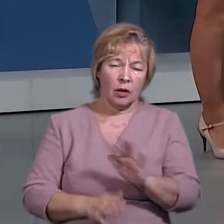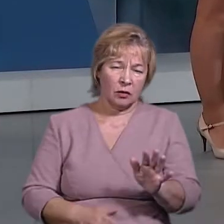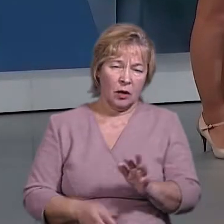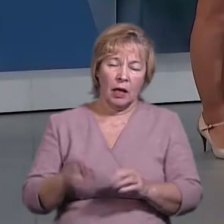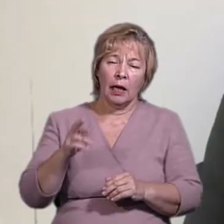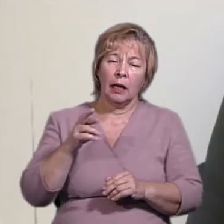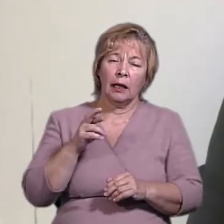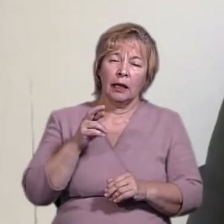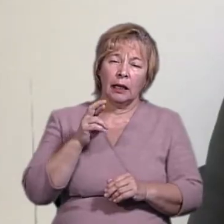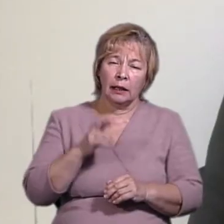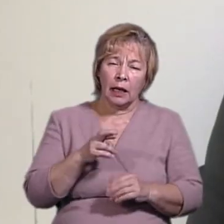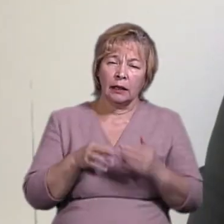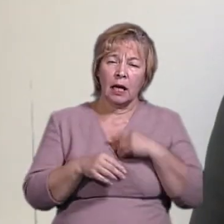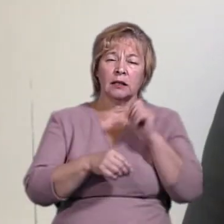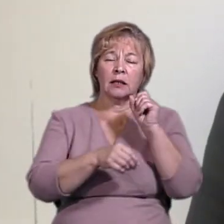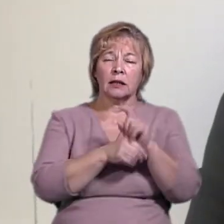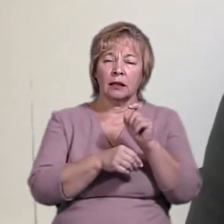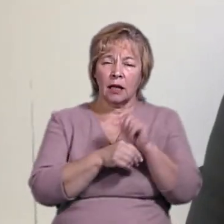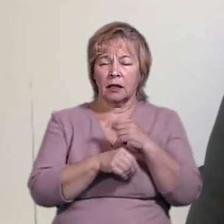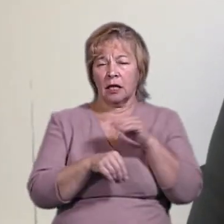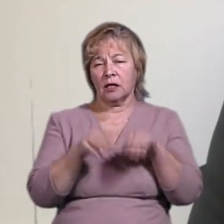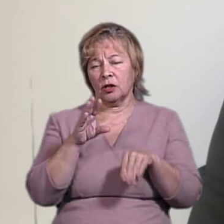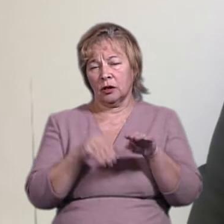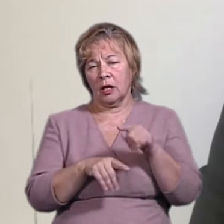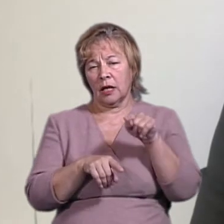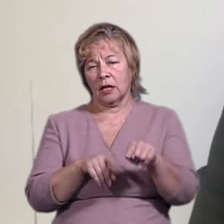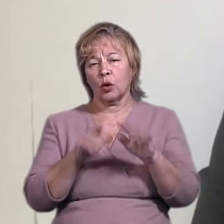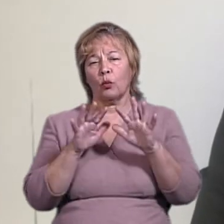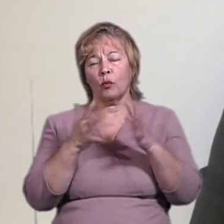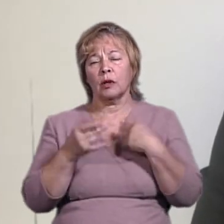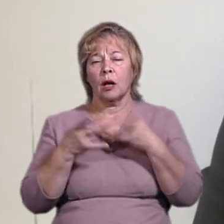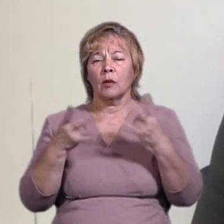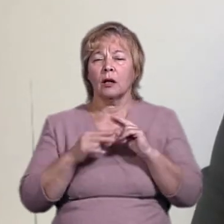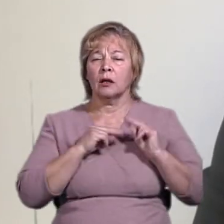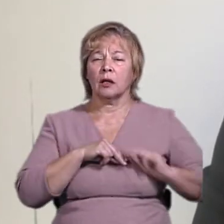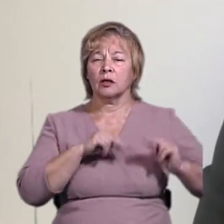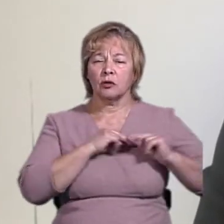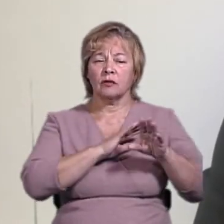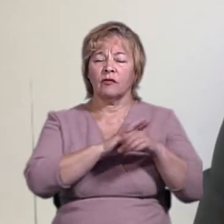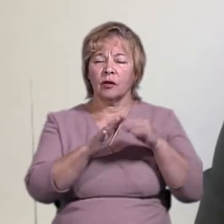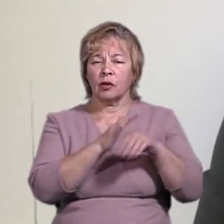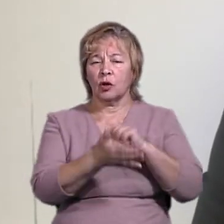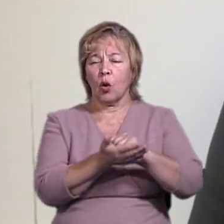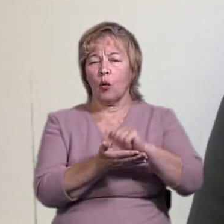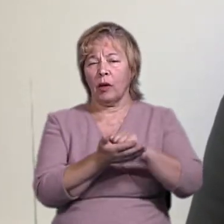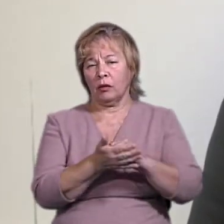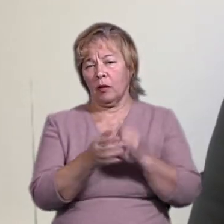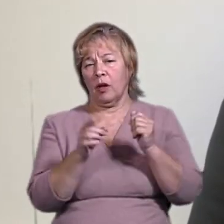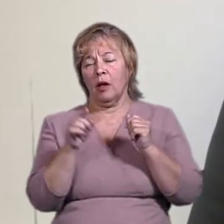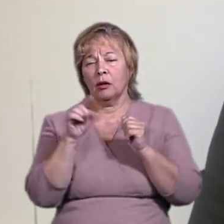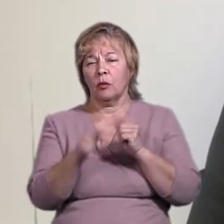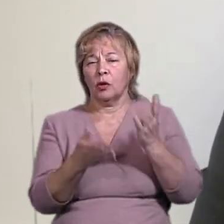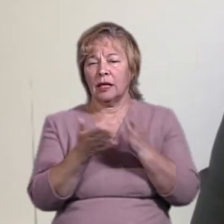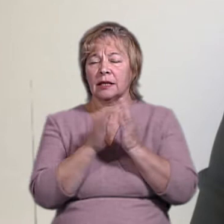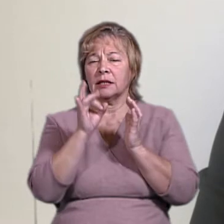наше завдання, і я вважаю, що станом на цей момент нам треба працювати з виборчою документацією, тому що є